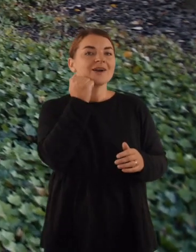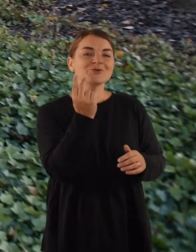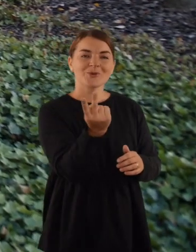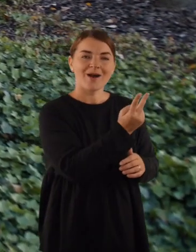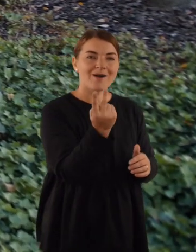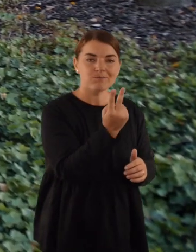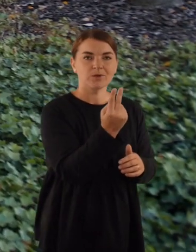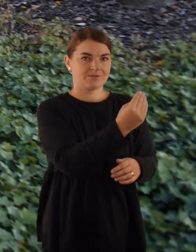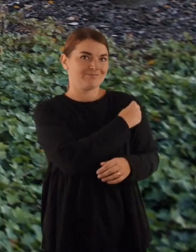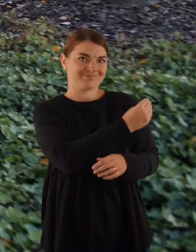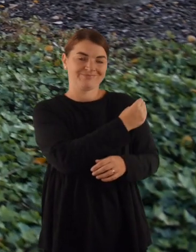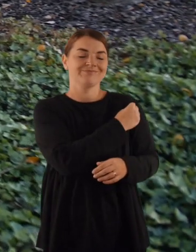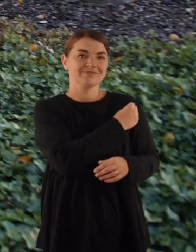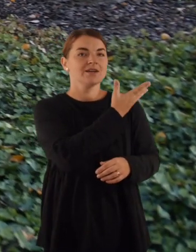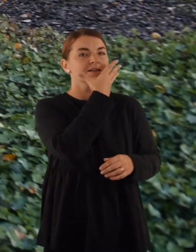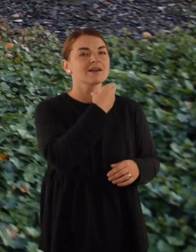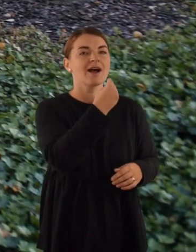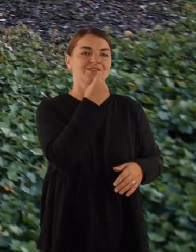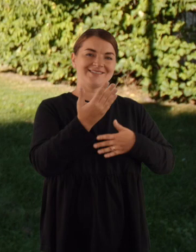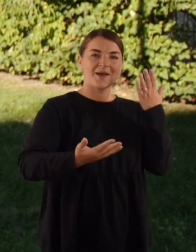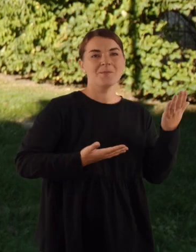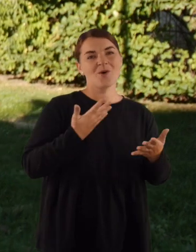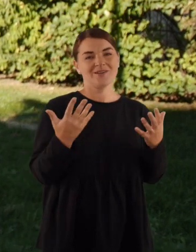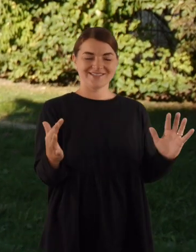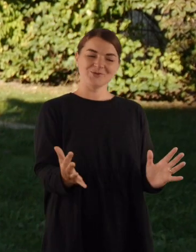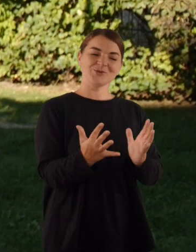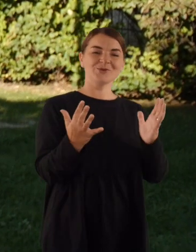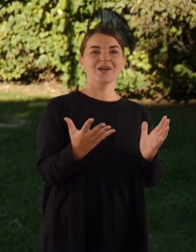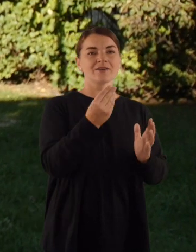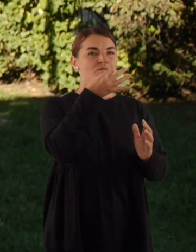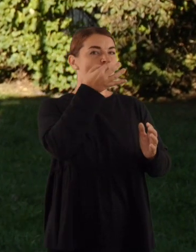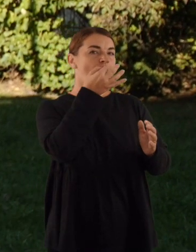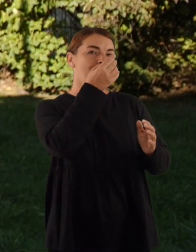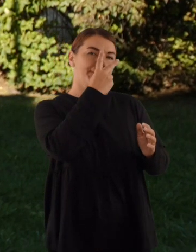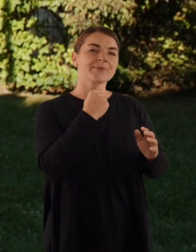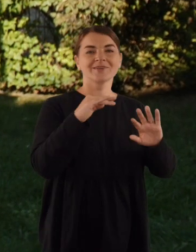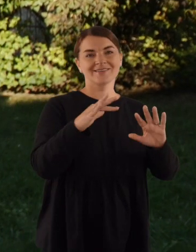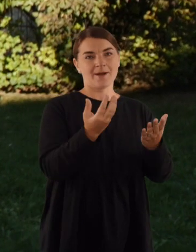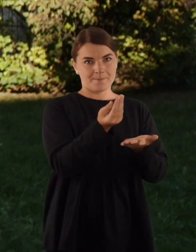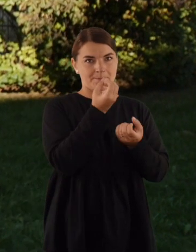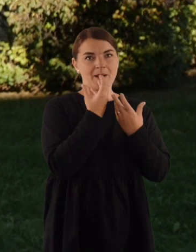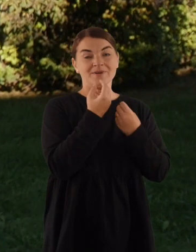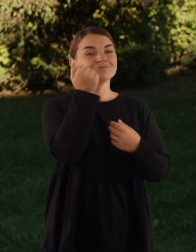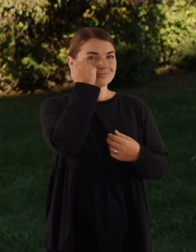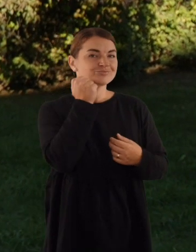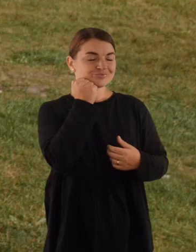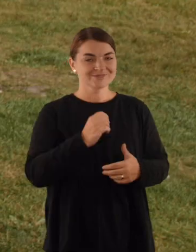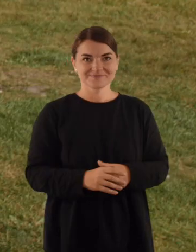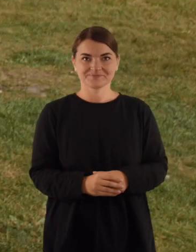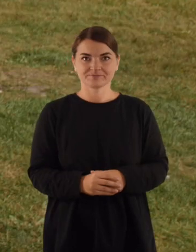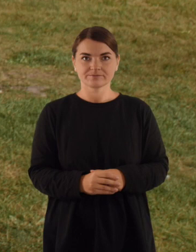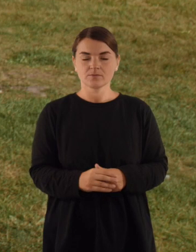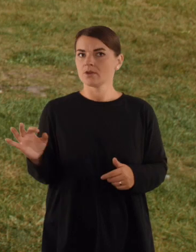Erika ir Merūnai už priminimą. Tokias gražias, šiltas emocijas ir pasidalyjimas savo įpročiais, kurie tikime, bus naudingi ir jums.